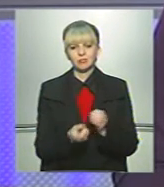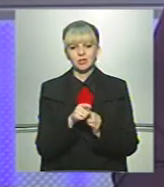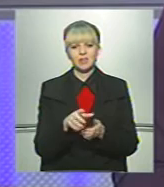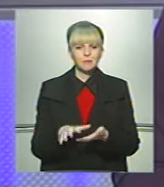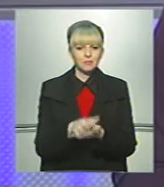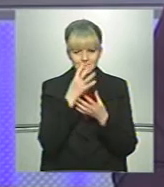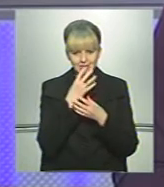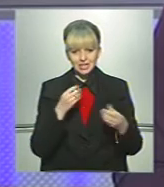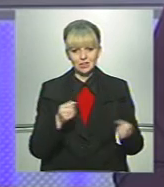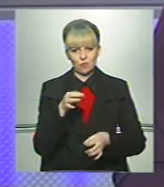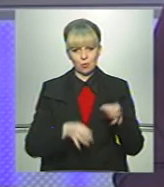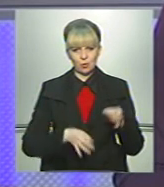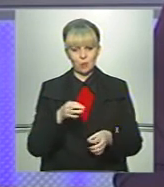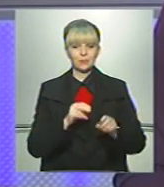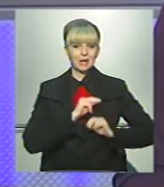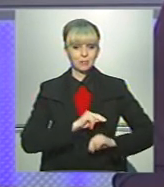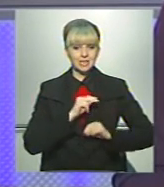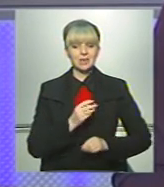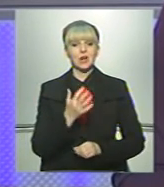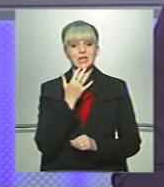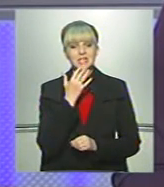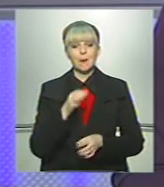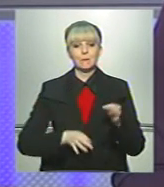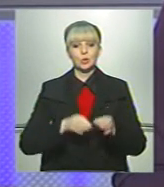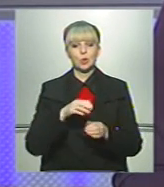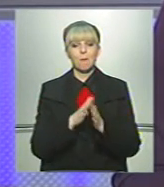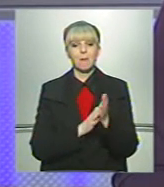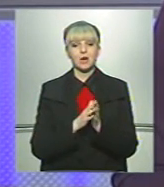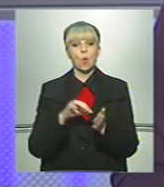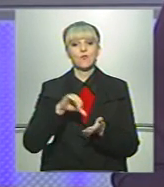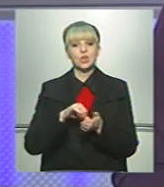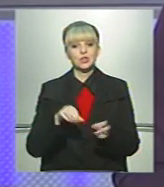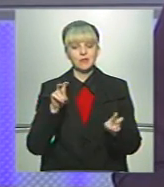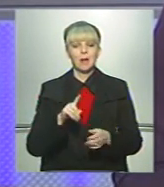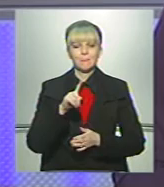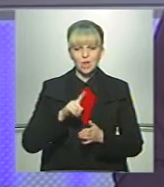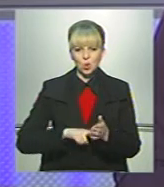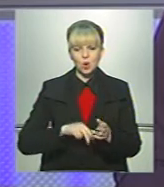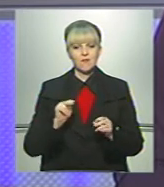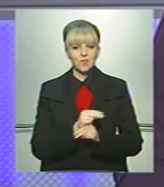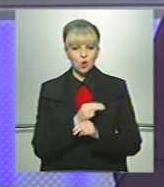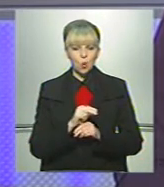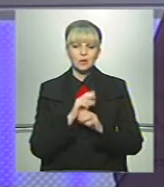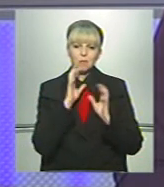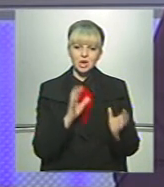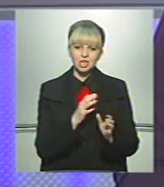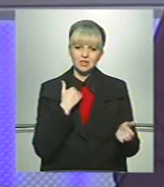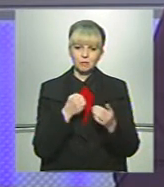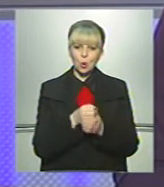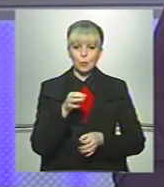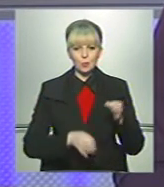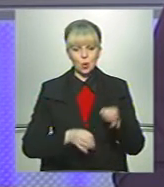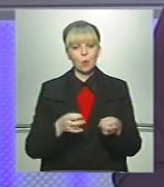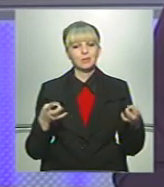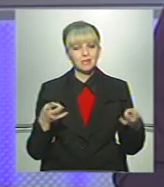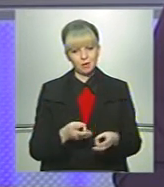їх зникнення в природі. Працівники Національного природного парку «Вижницький» переконані виховувати бережливе ставлення до природи